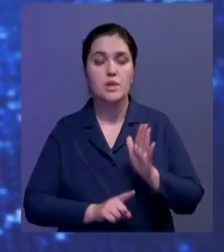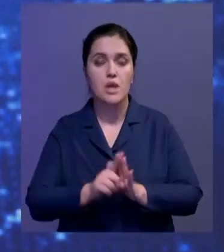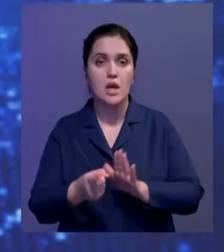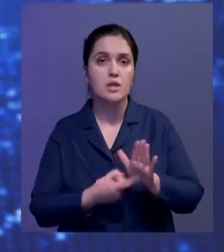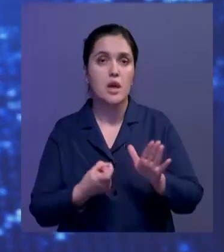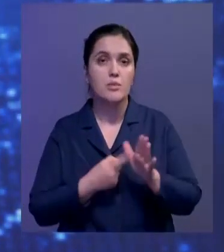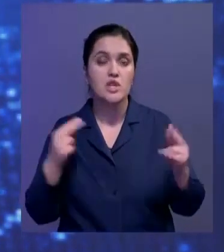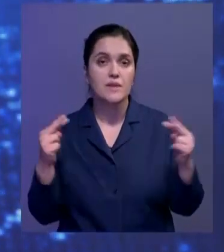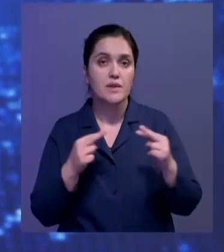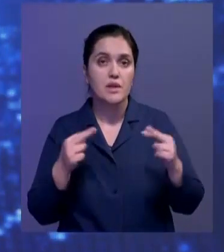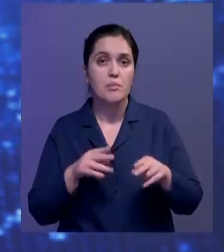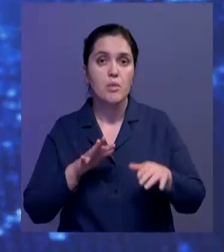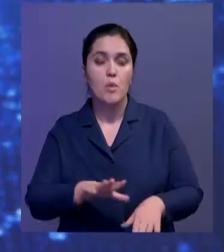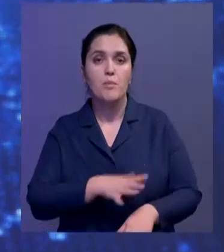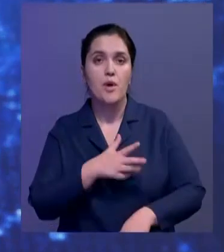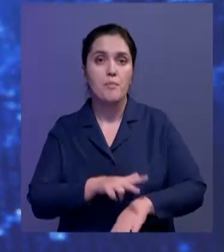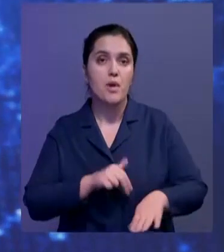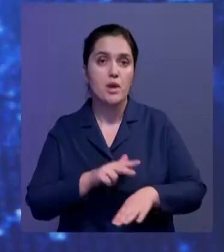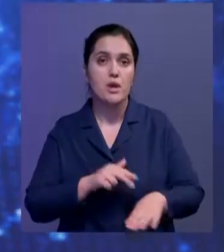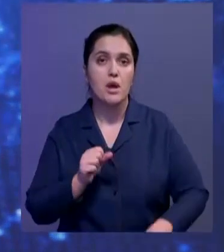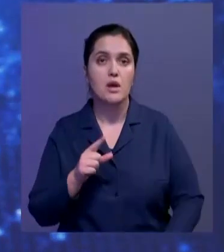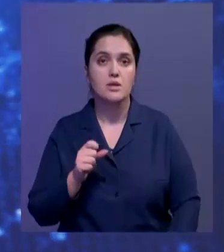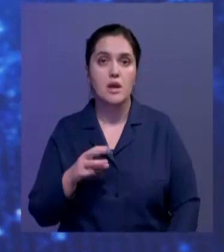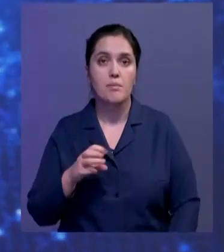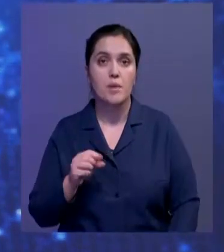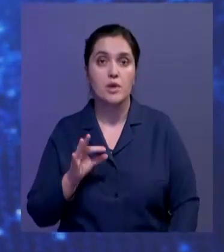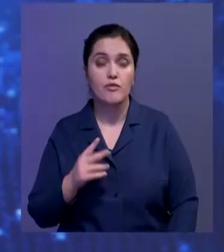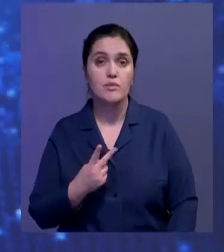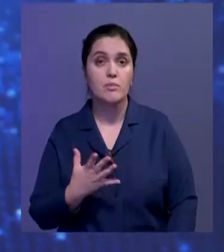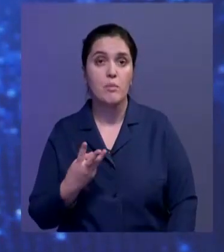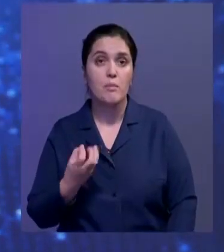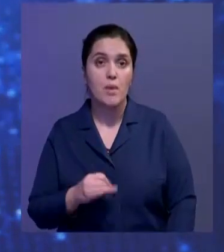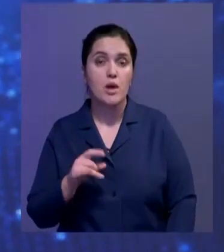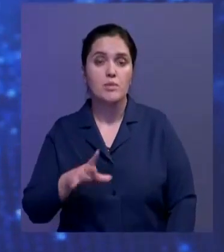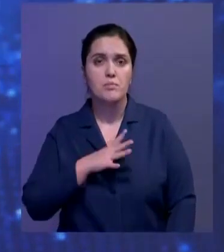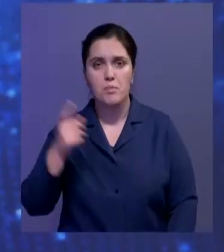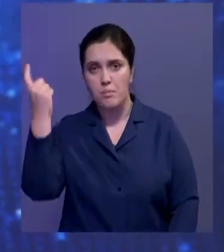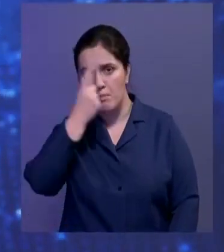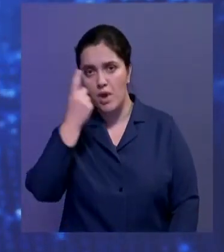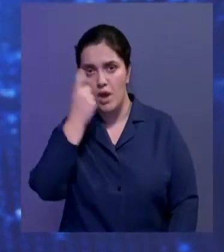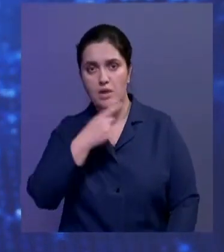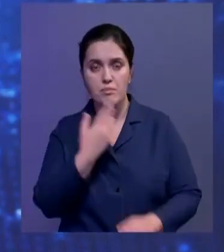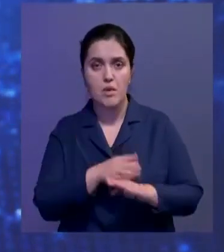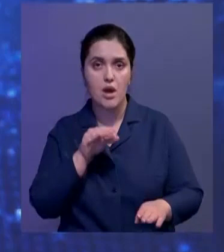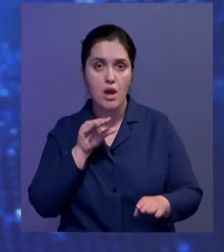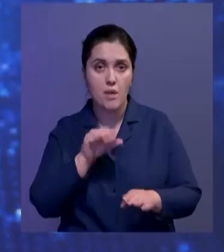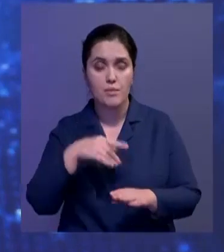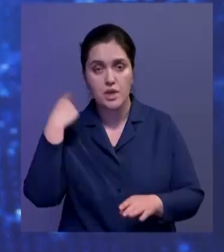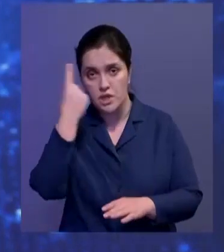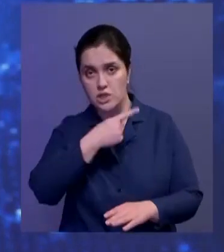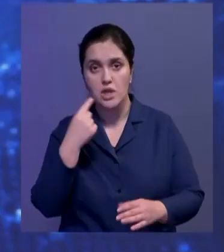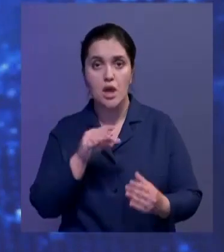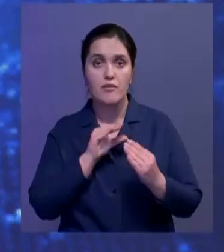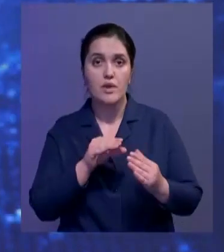свидетелей по делу бывшего полицейского Азата Азаматова. 25 мая он в алкогольном опьянении протаранил на своем личном